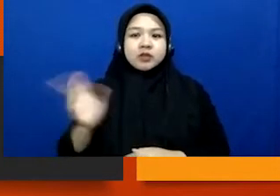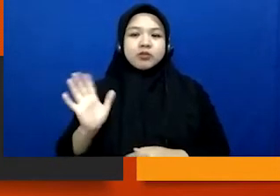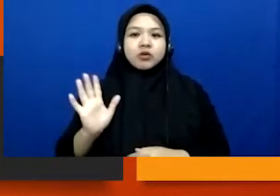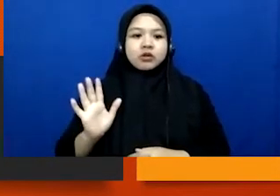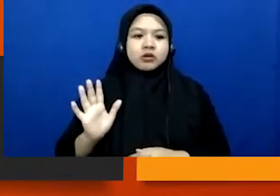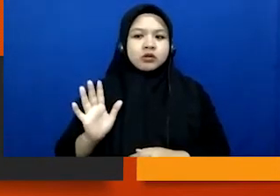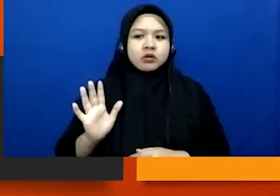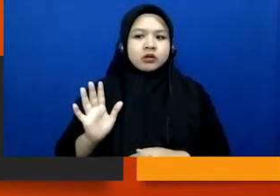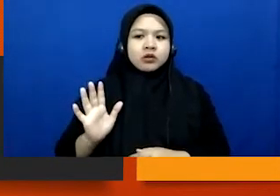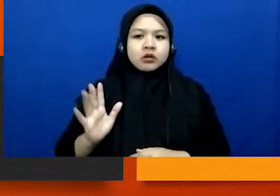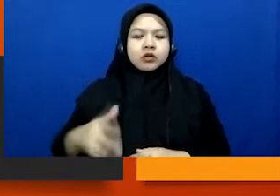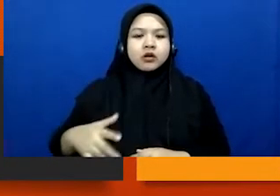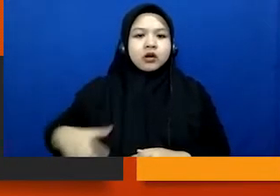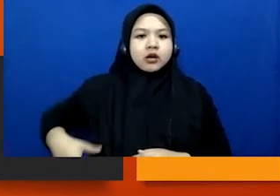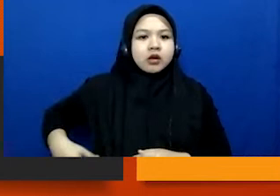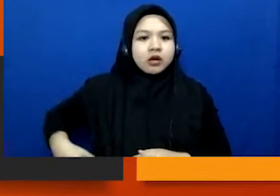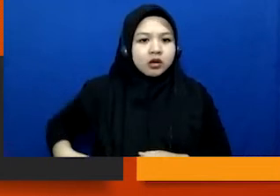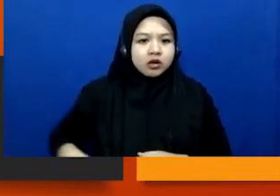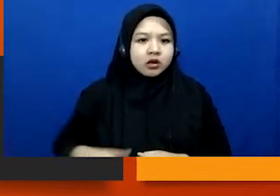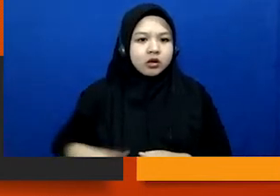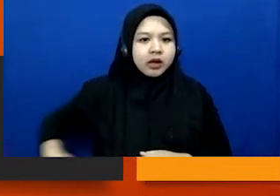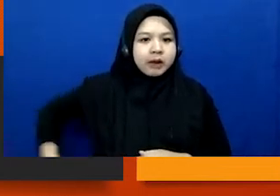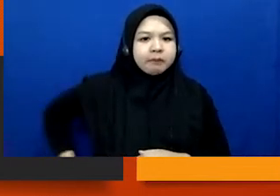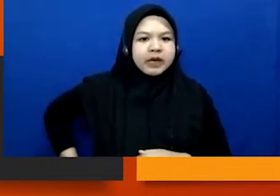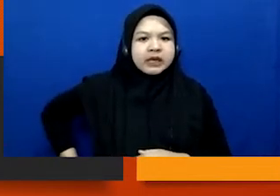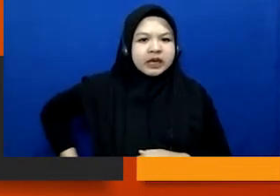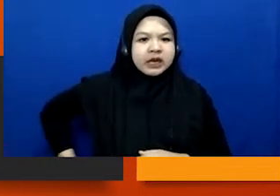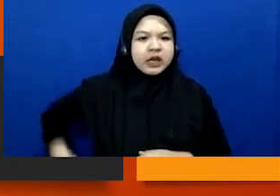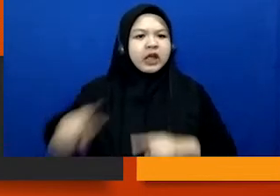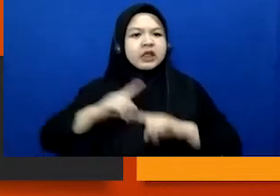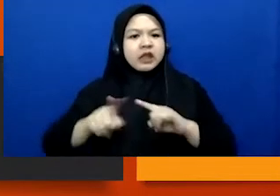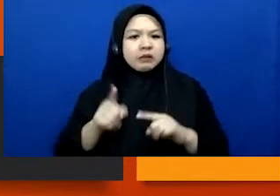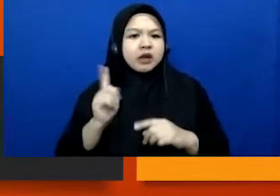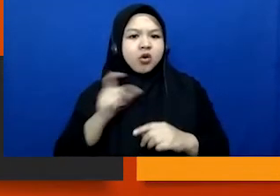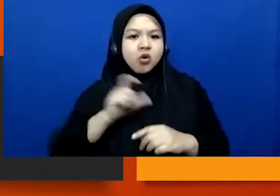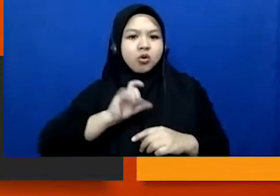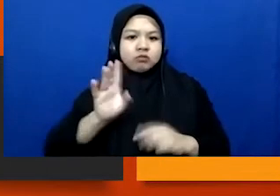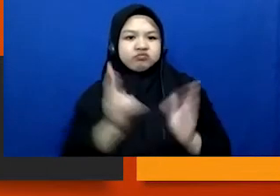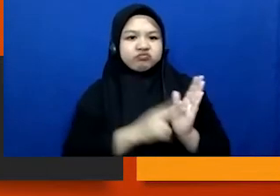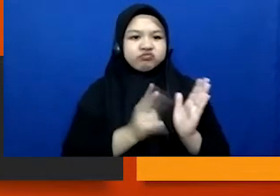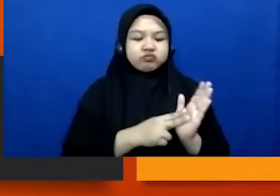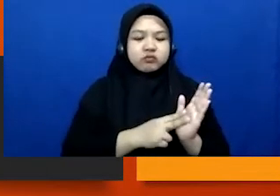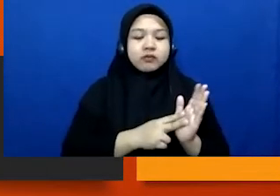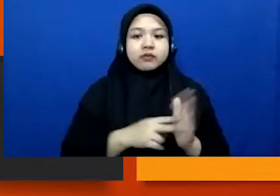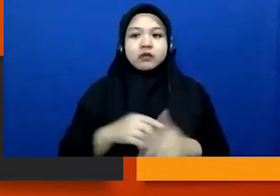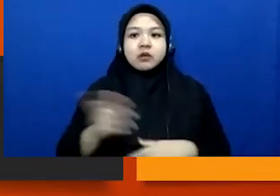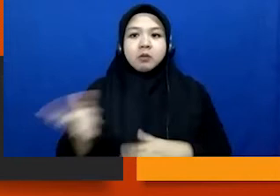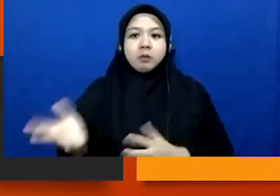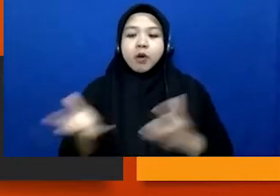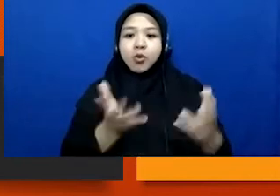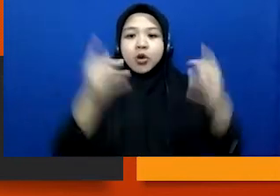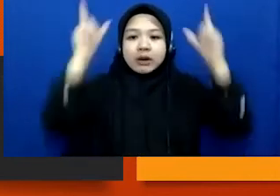narti ada yang nakali. Jadi, ada bidan. Jadi, narti ini dibawa ibunya ke bidan,